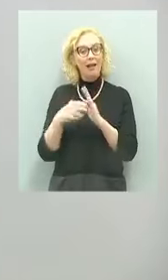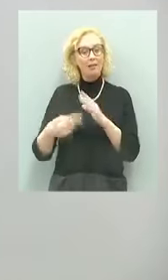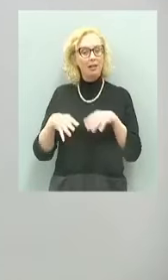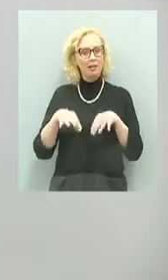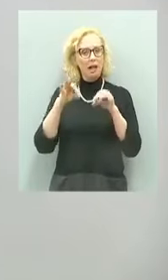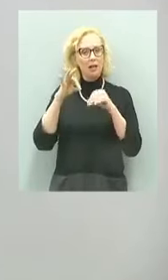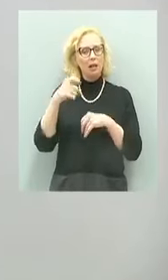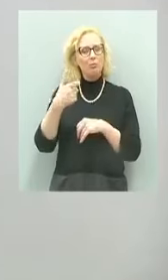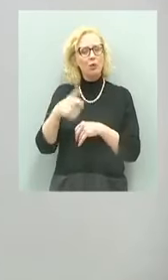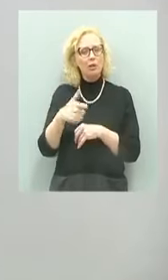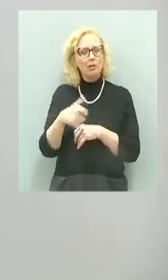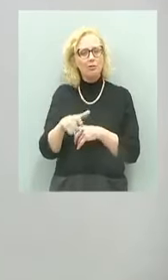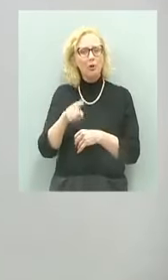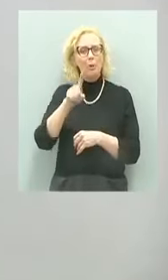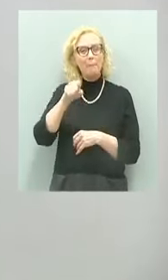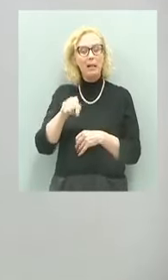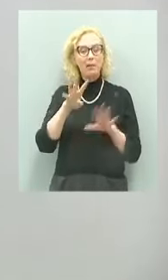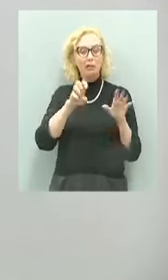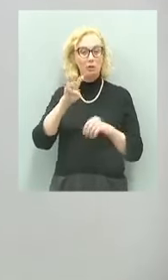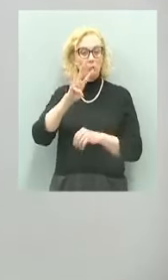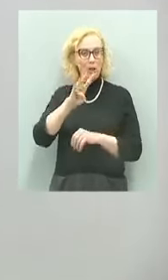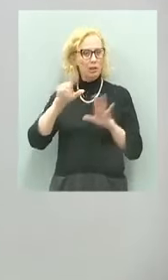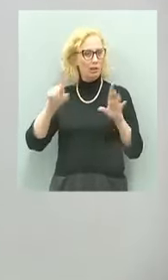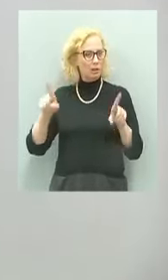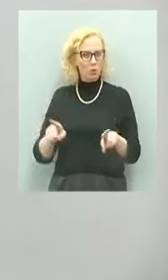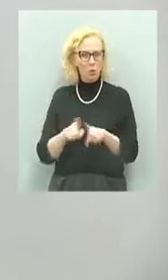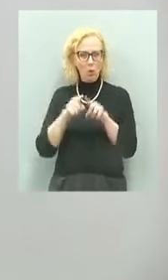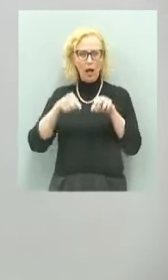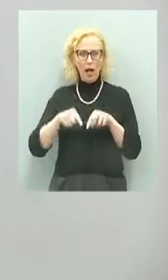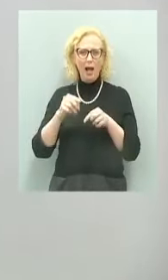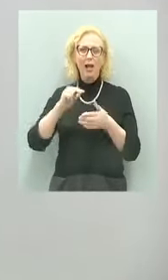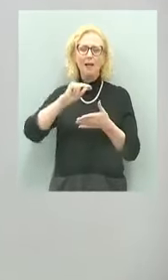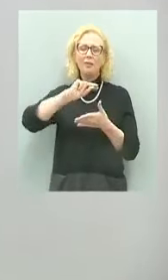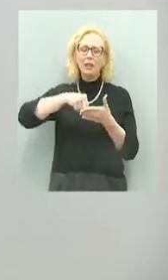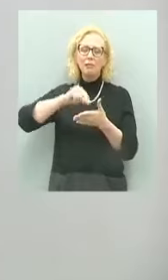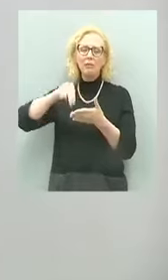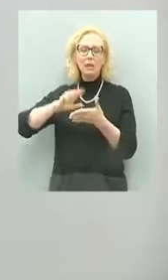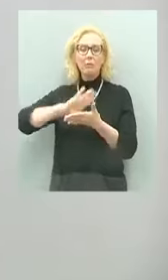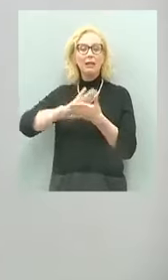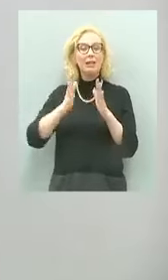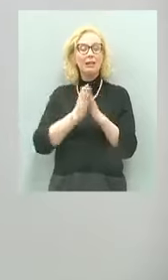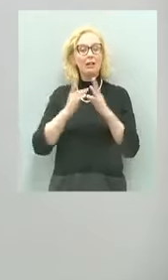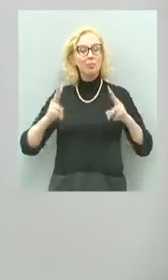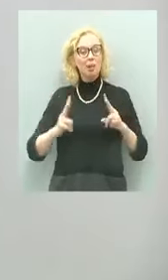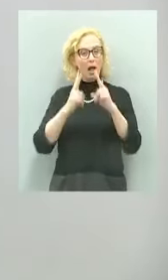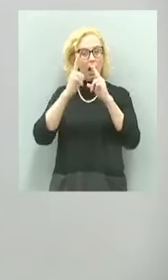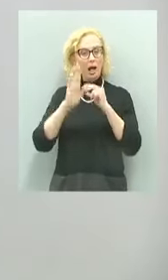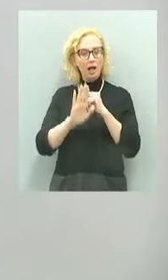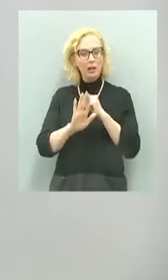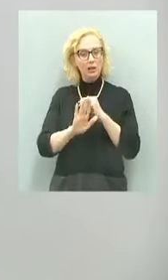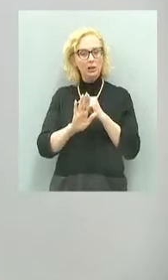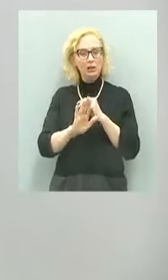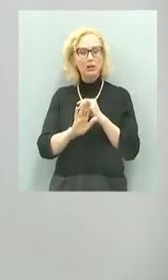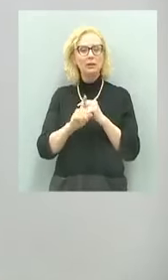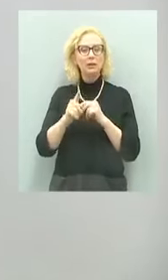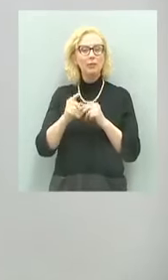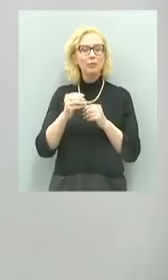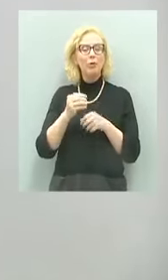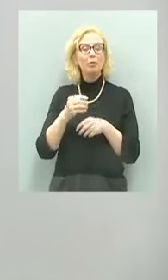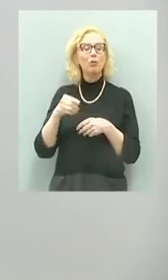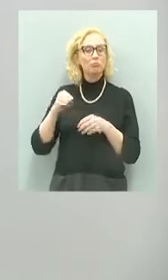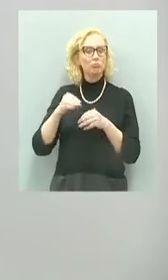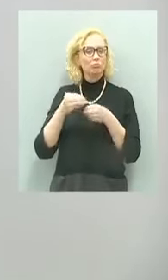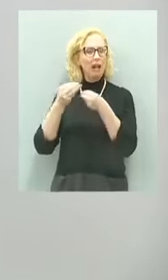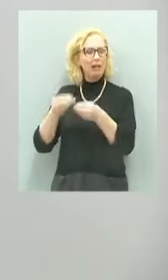1947, proprio come oggi, furono firmati i trattati di Parigi che tra le altre cose assegnavano alla